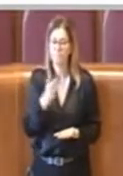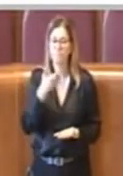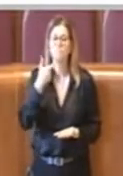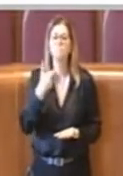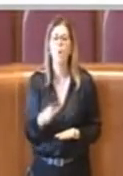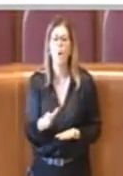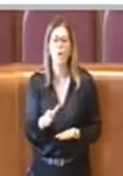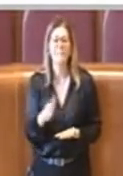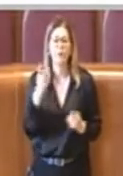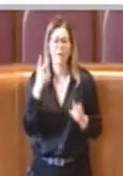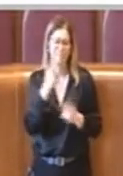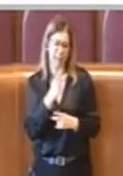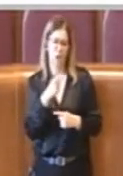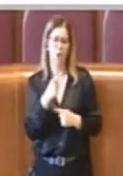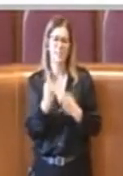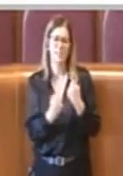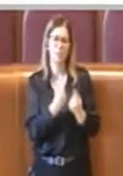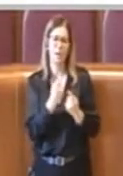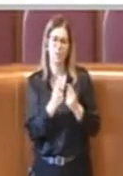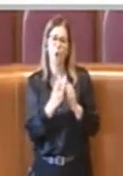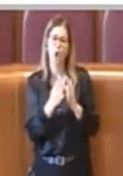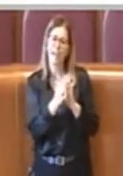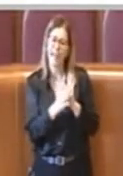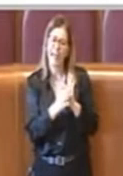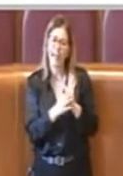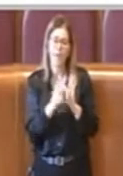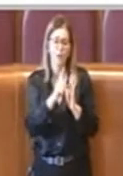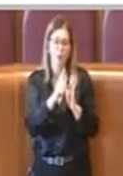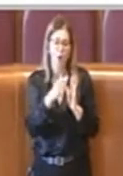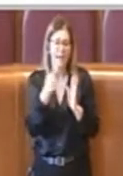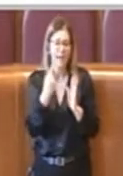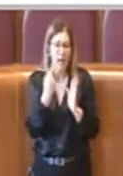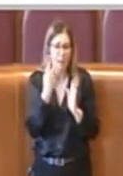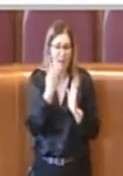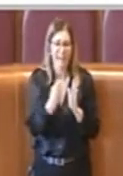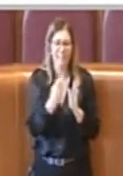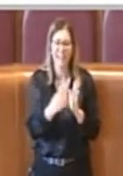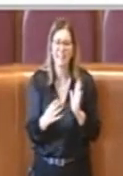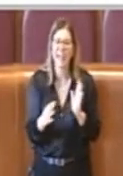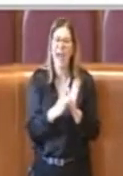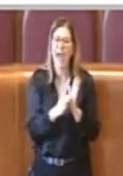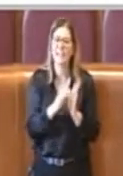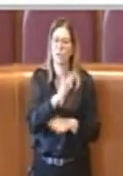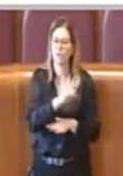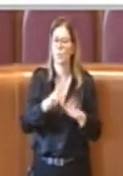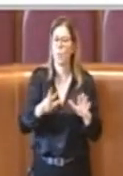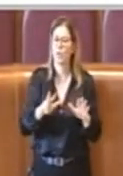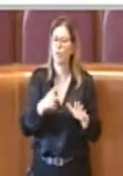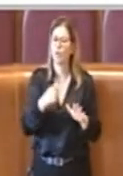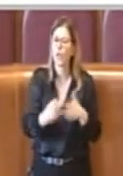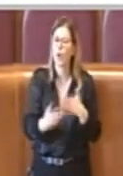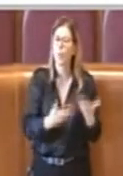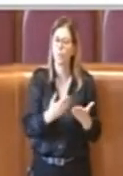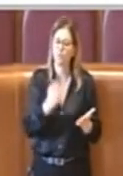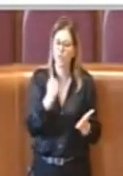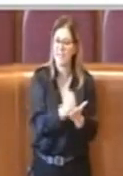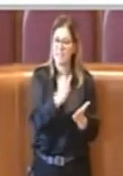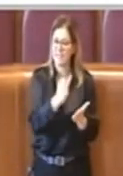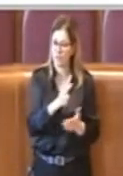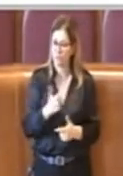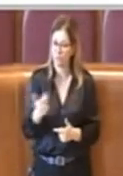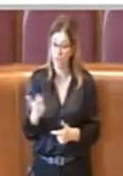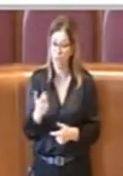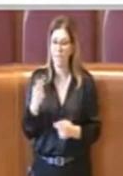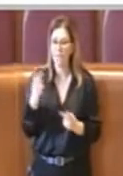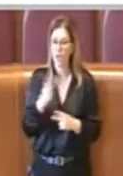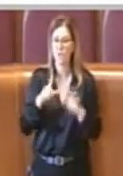tecnicamente non rispondeva ai criteri di una ex 58. Tanto è vero che dal 7 maggio, il giorno in cui si è svolta la